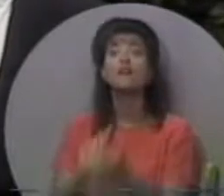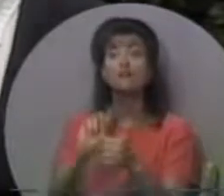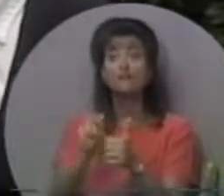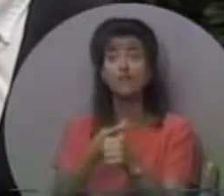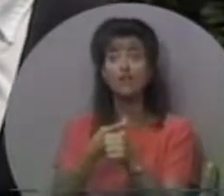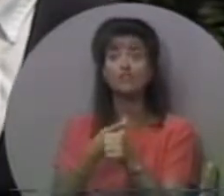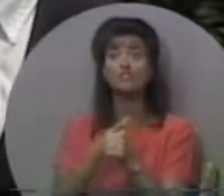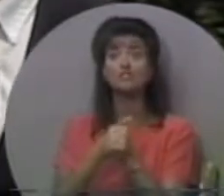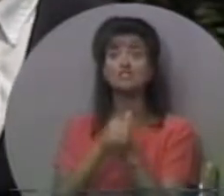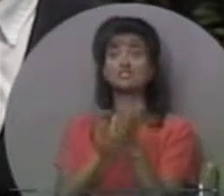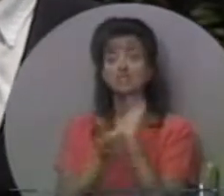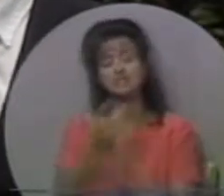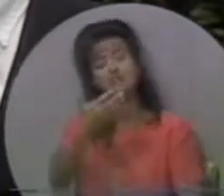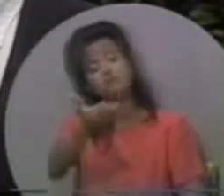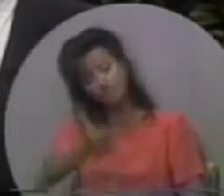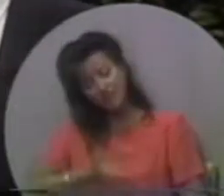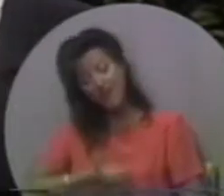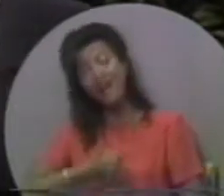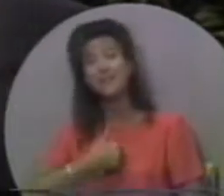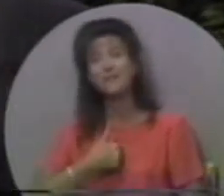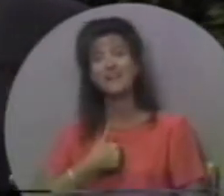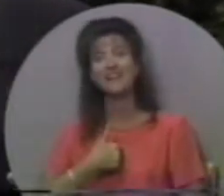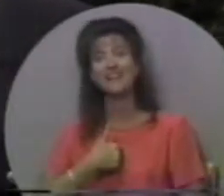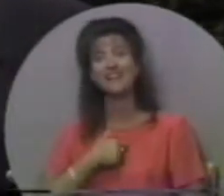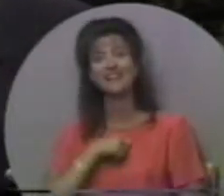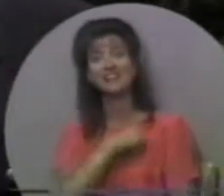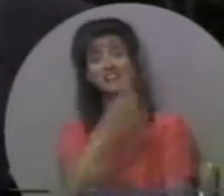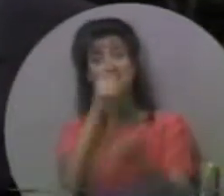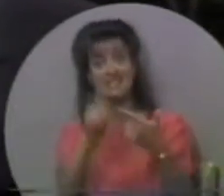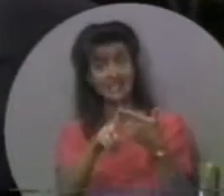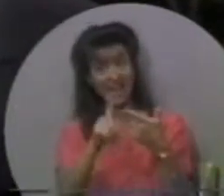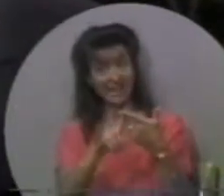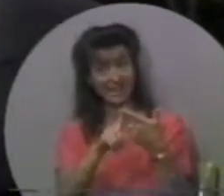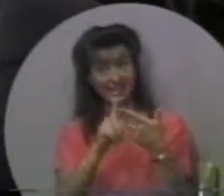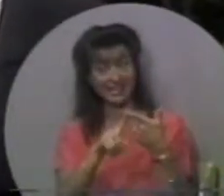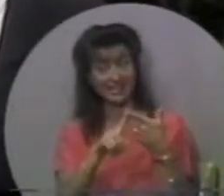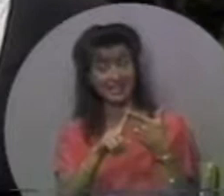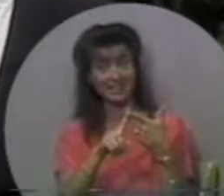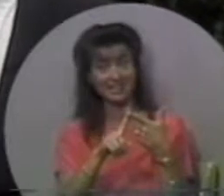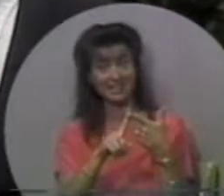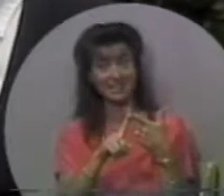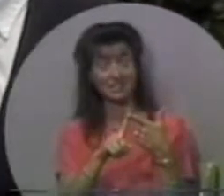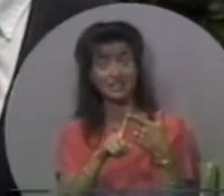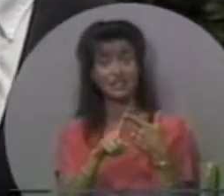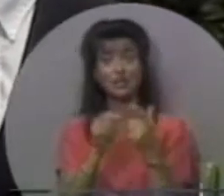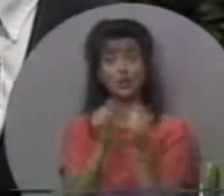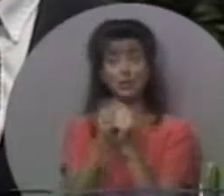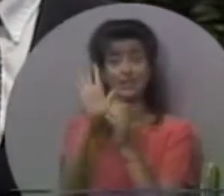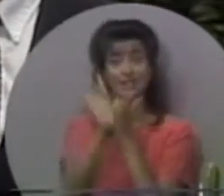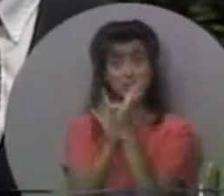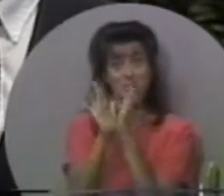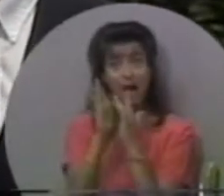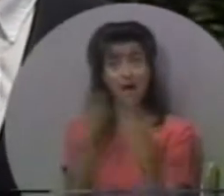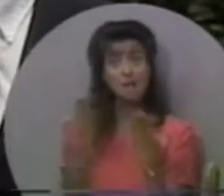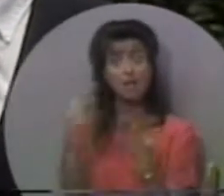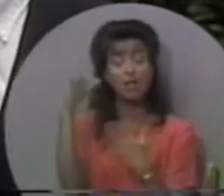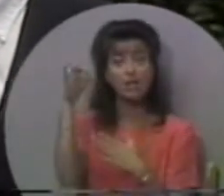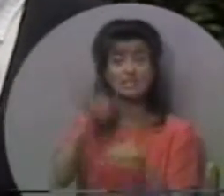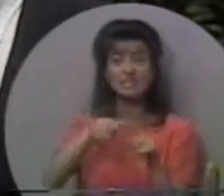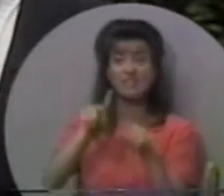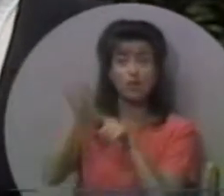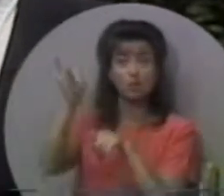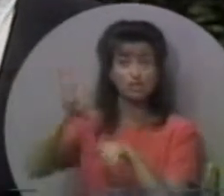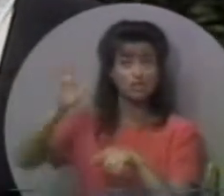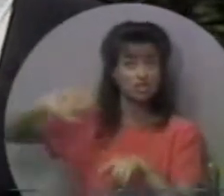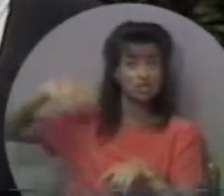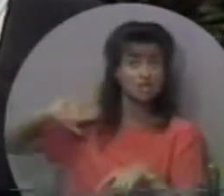Перше, Він запрошив мене. Запросив мене. По-друге, через свої писання і через своїх